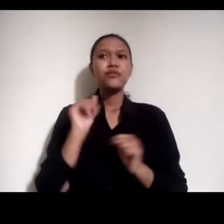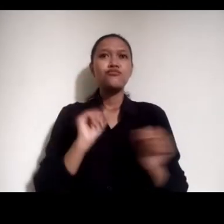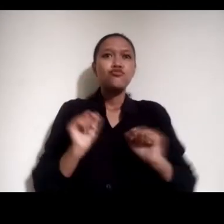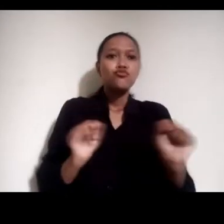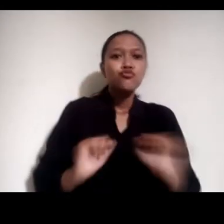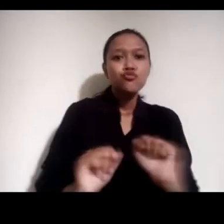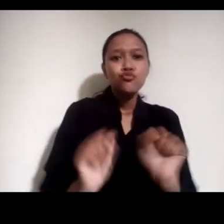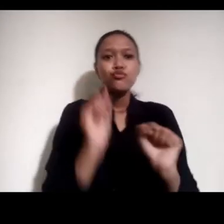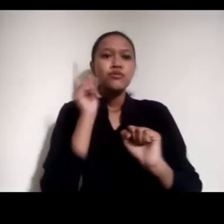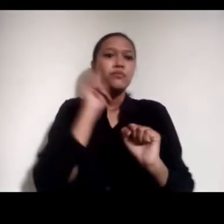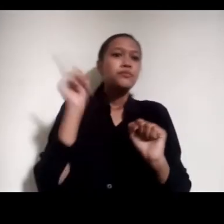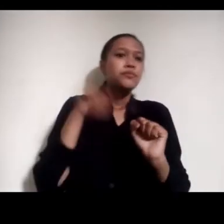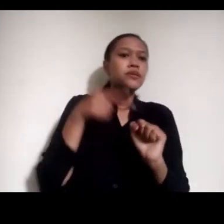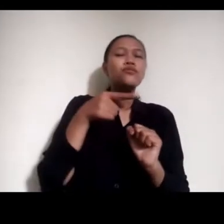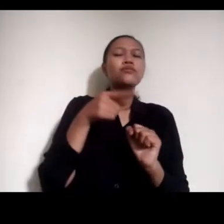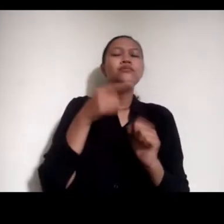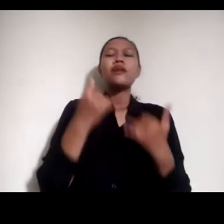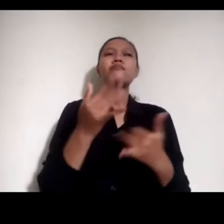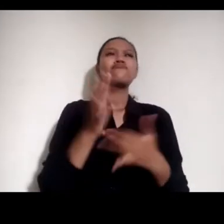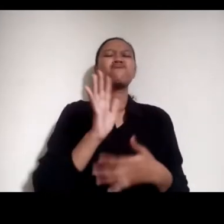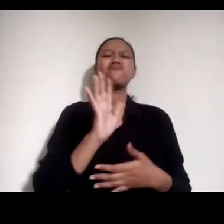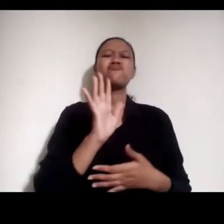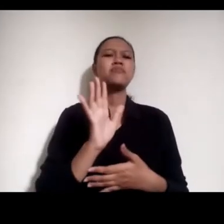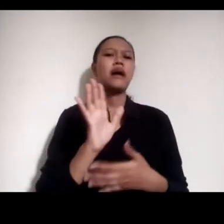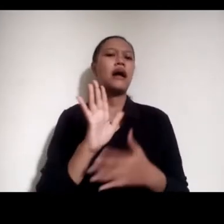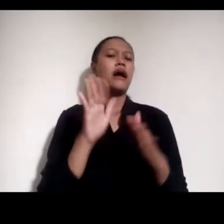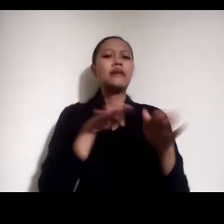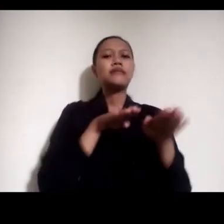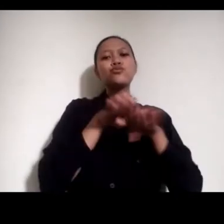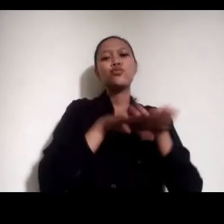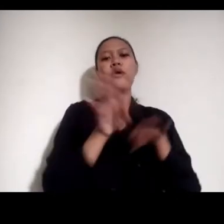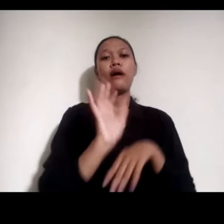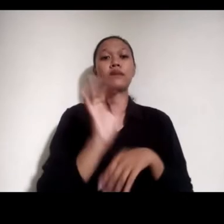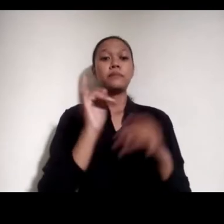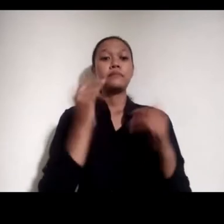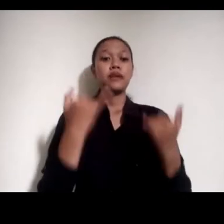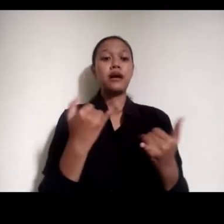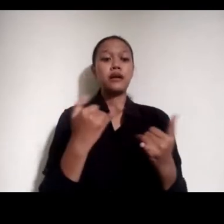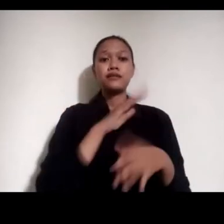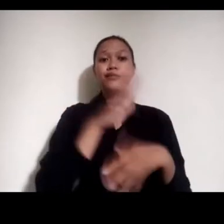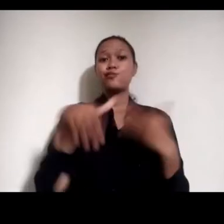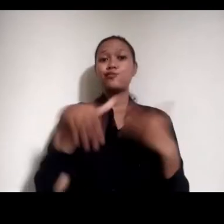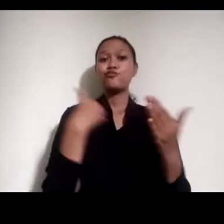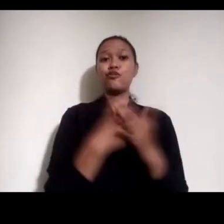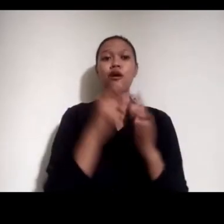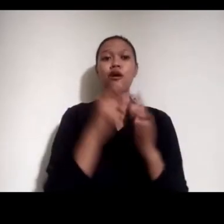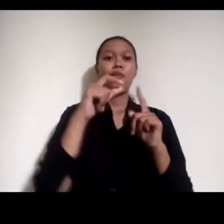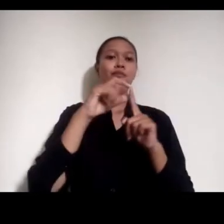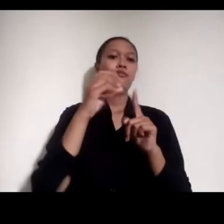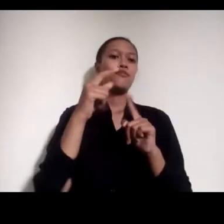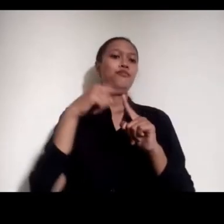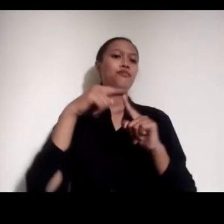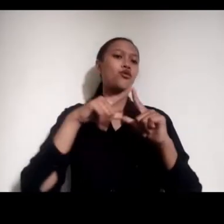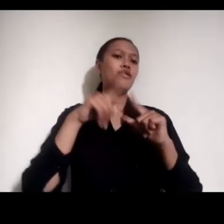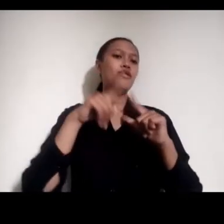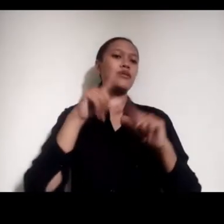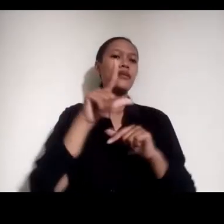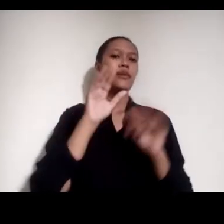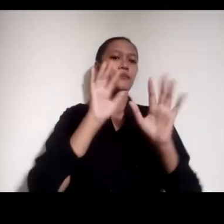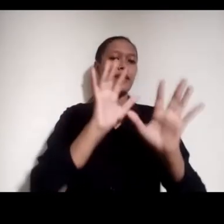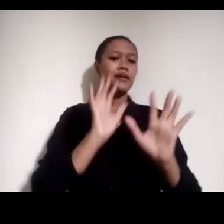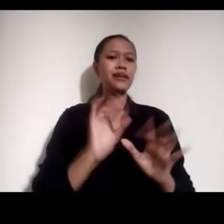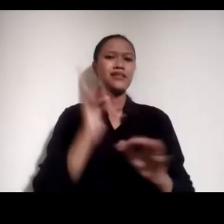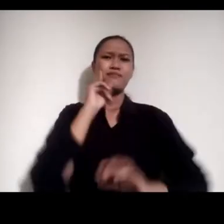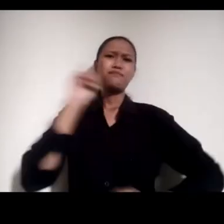relevan Kenapa? Karena semua portal media sekarang sudah serba cepat Akses informasi kita bisa